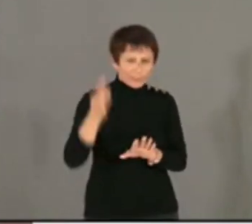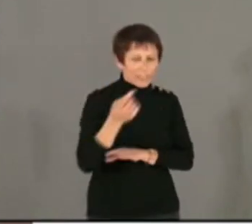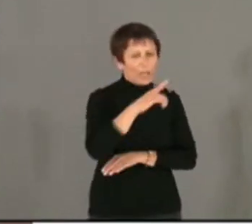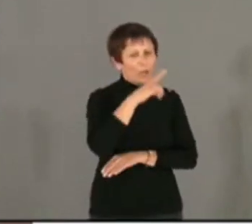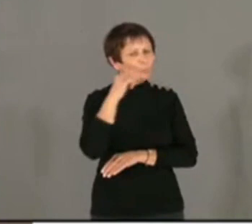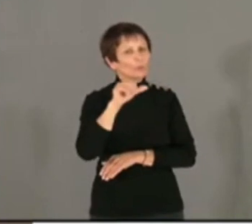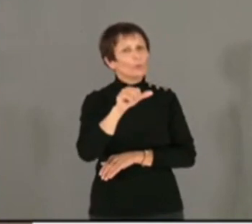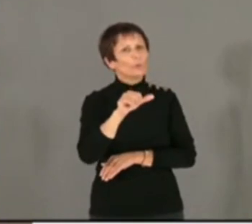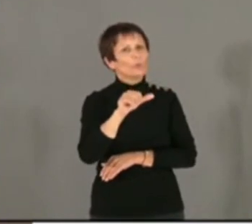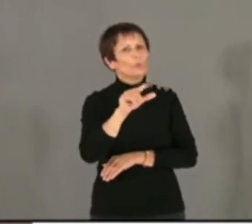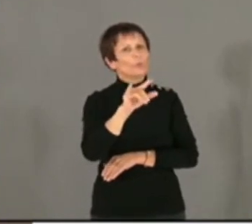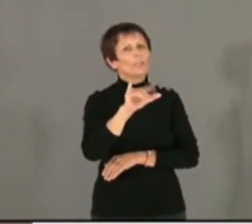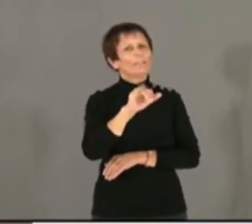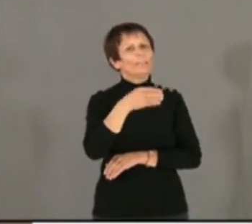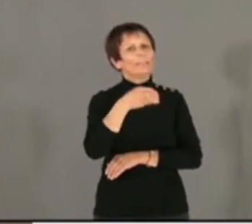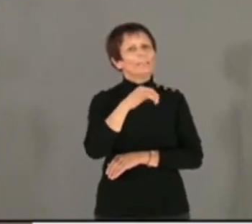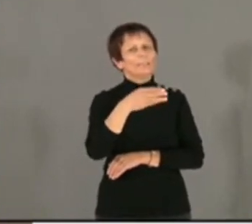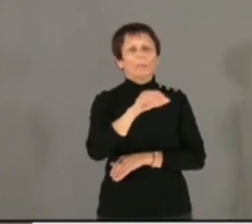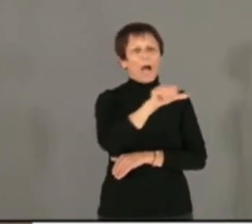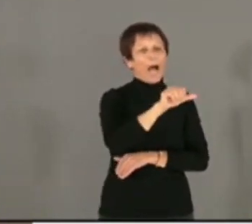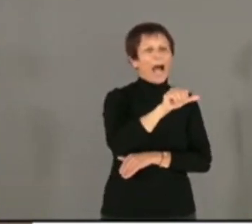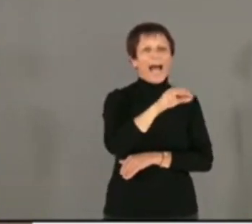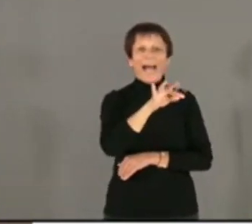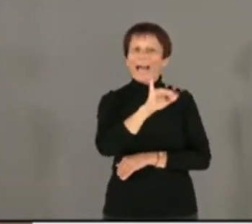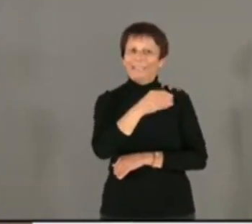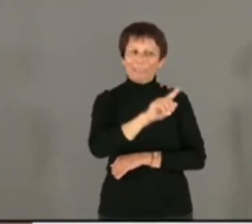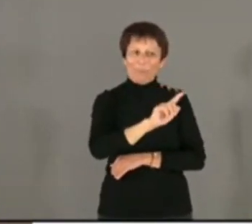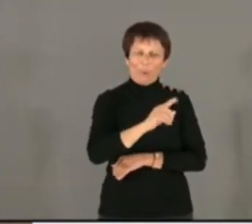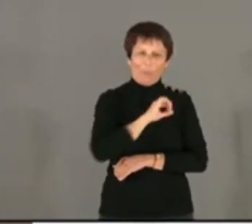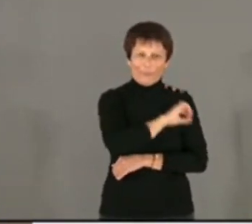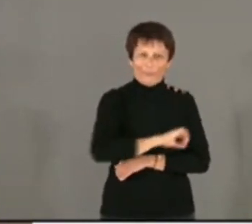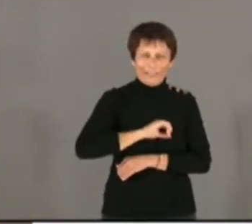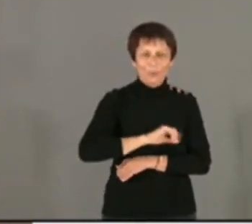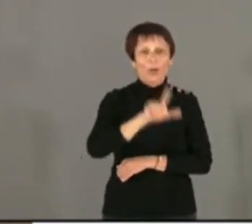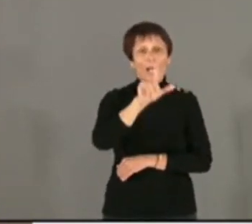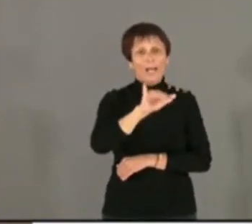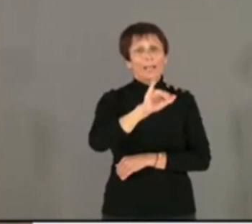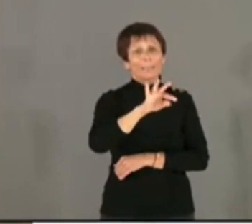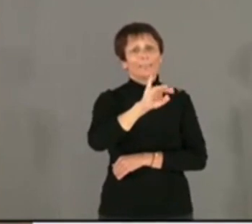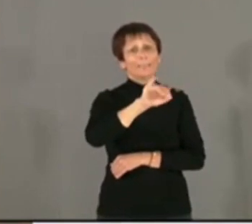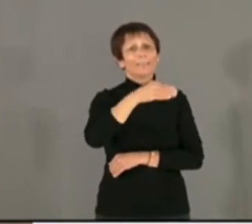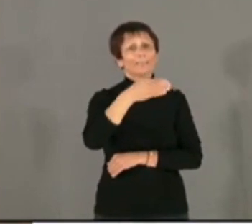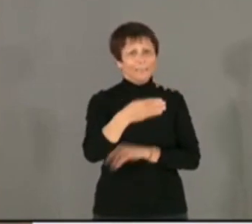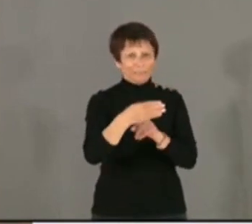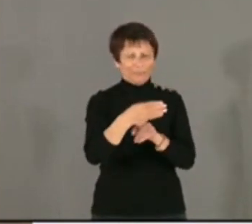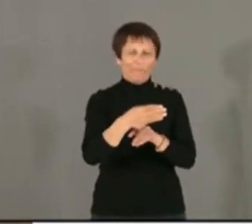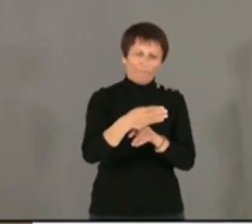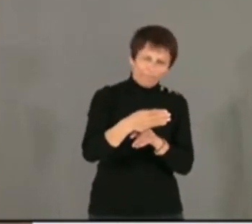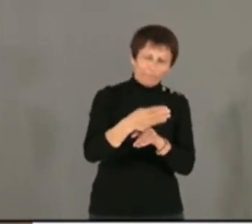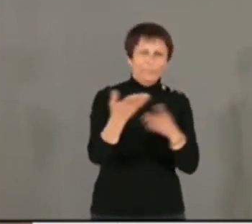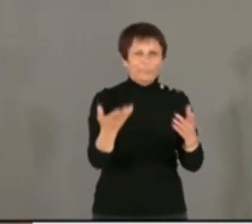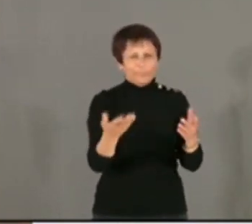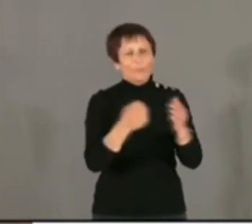les teams. Les teams, pardonnez-moi. Pardonnez-moi. J'appartiens donc, monsieur le maire, à un